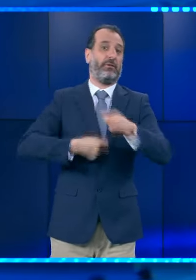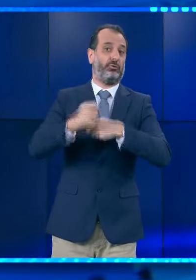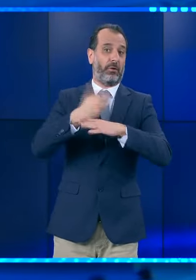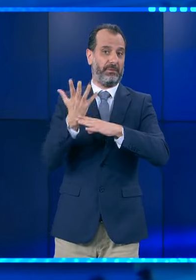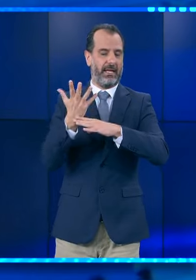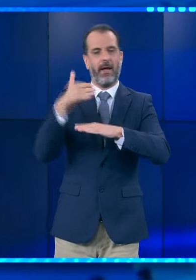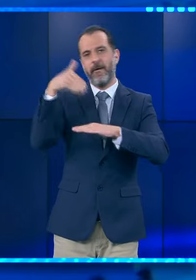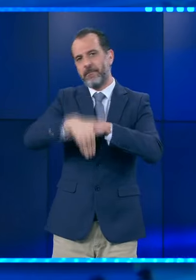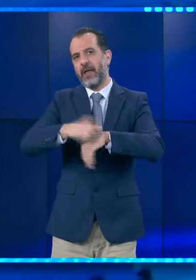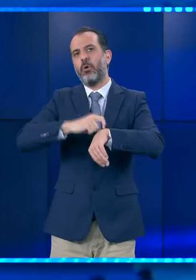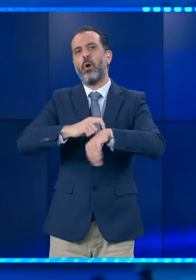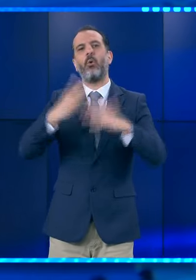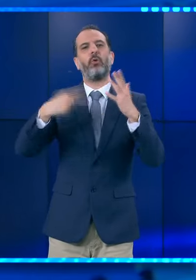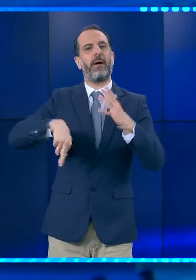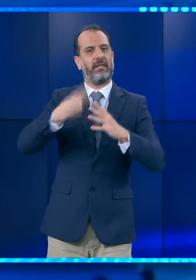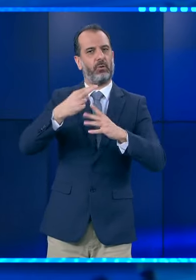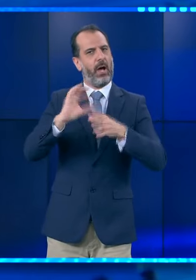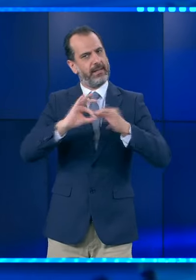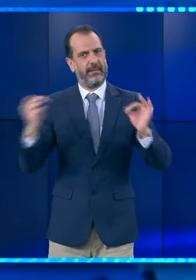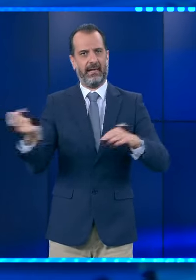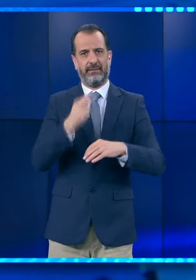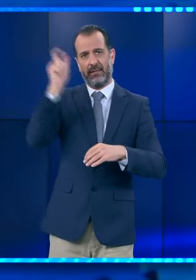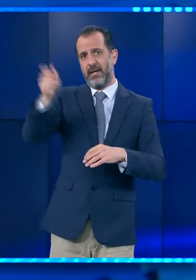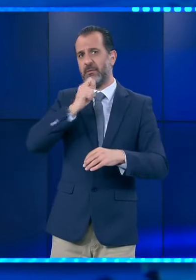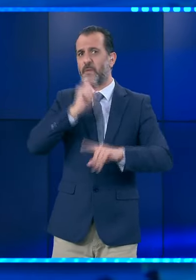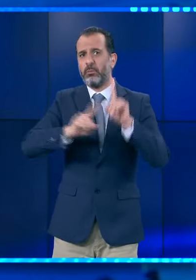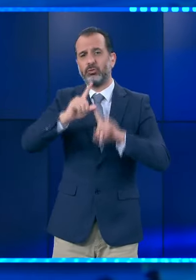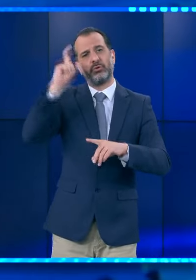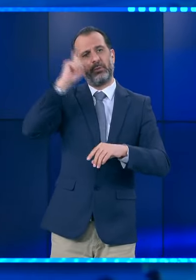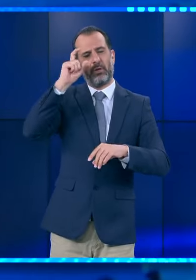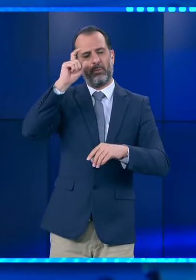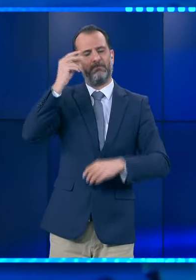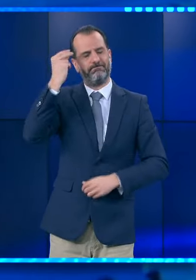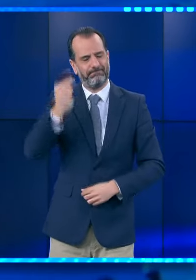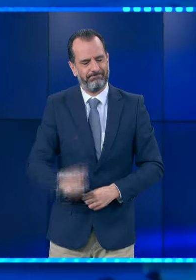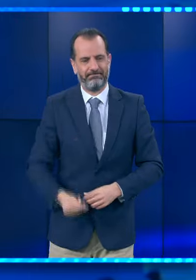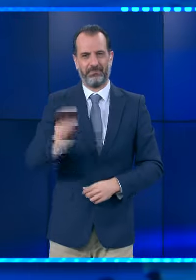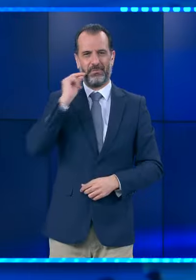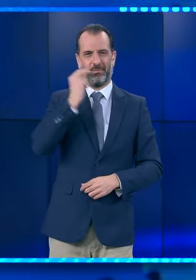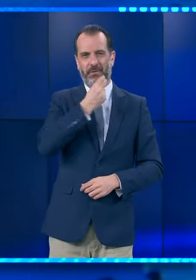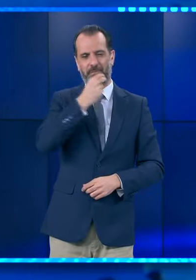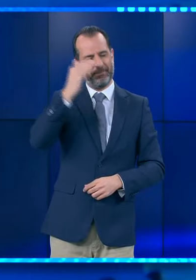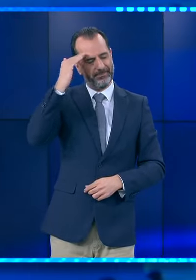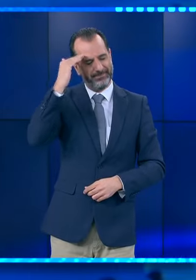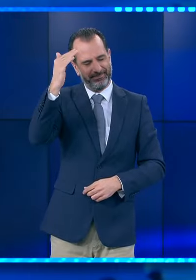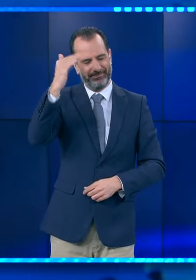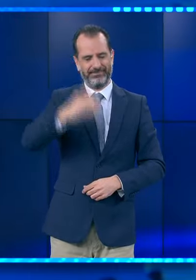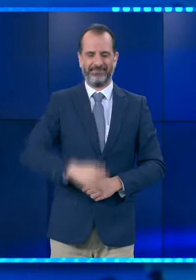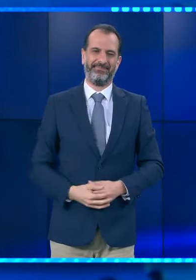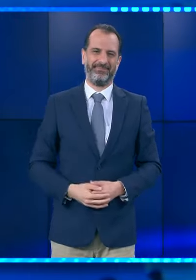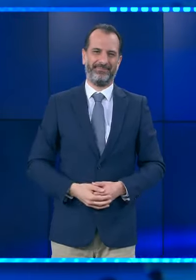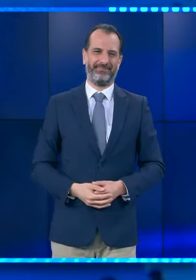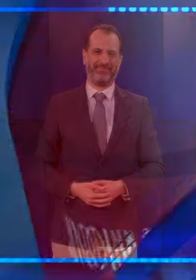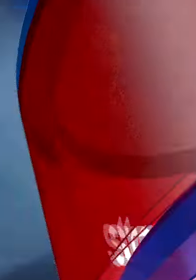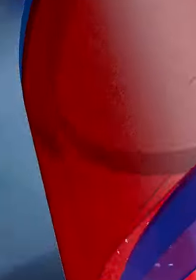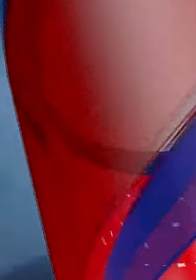Αναλυτικά επικαιρότητα της ημέρα στο κεντρικό Δελτή Ειδήσεων στις 8 παρατέταρτο με τον Σπύρο Λάμπρο. Όλους εμάς ευχαριστώ για ένα πολύ όμορφο απόγευμα Παρασκευής. Γεια σας.